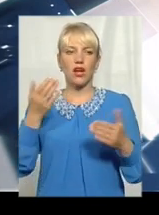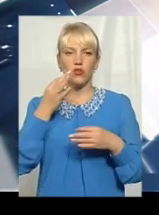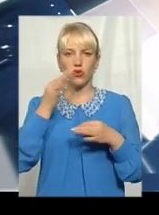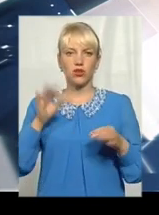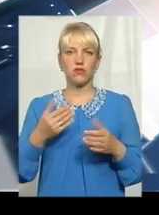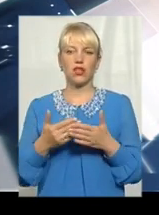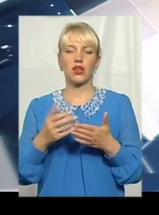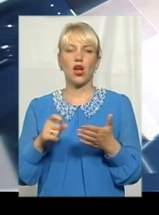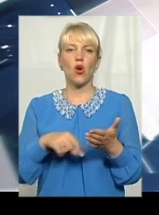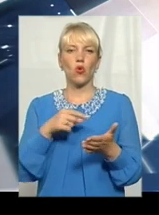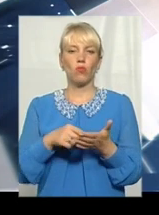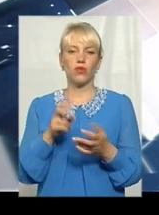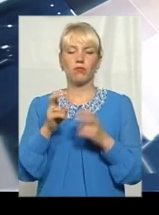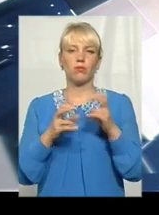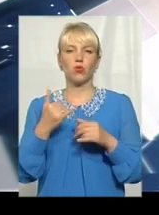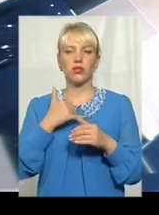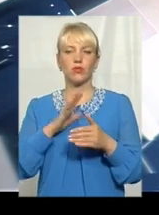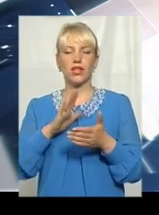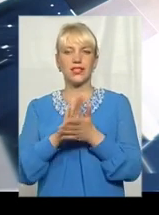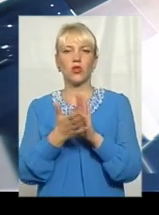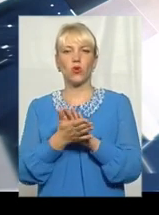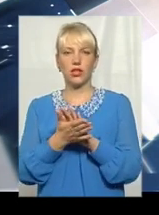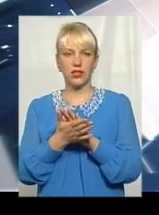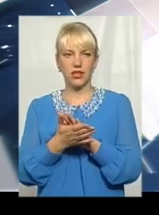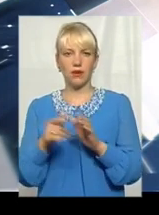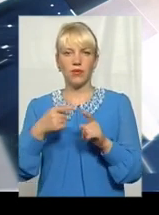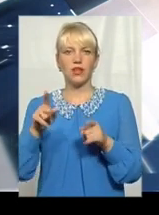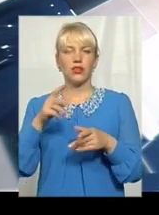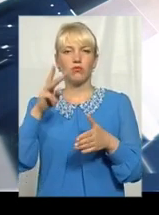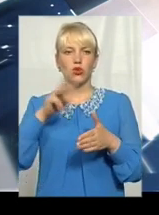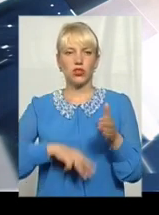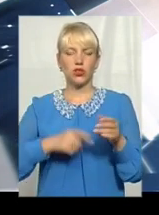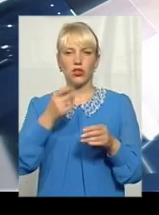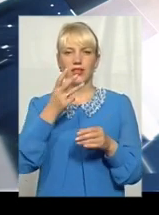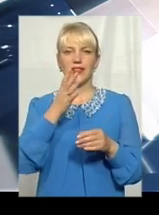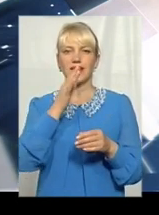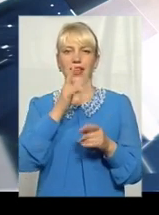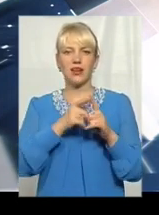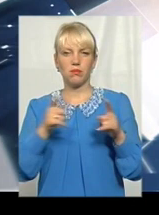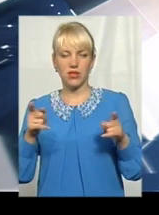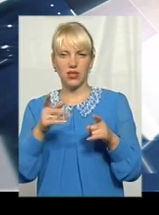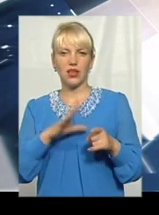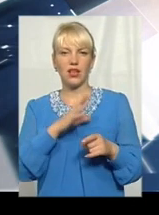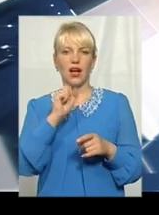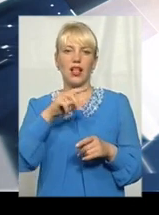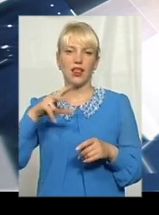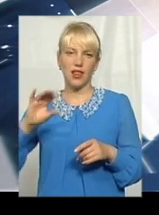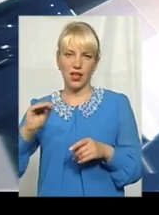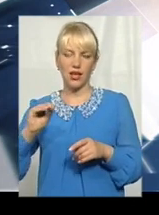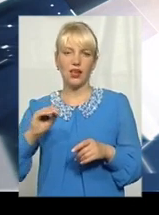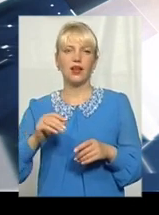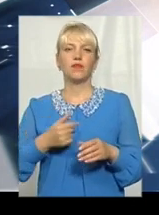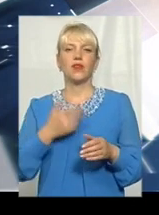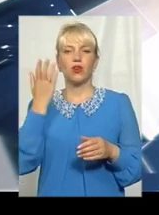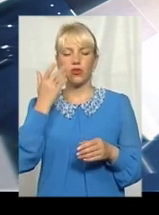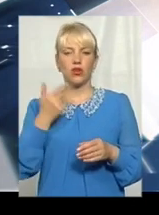комунальним підприємцем у була ситуація, це ж, що, якби, проштрафили трохи теміни, але, коли прислали